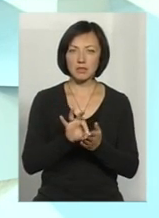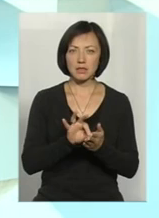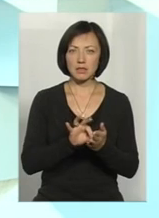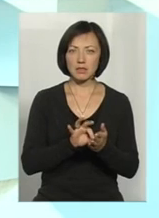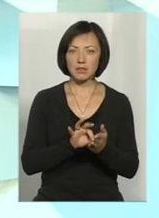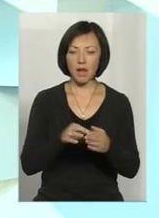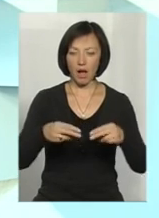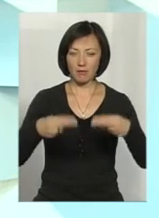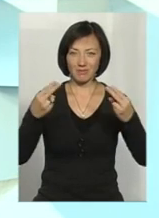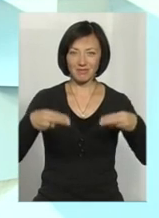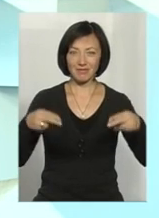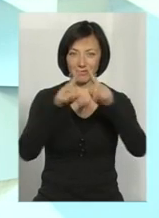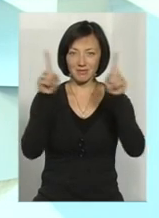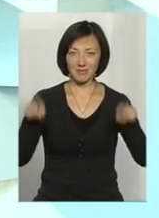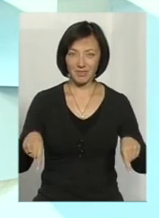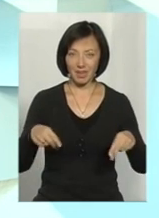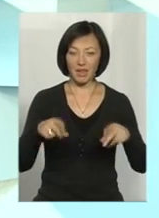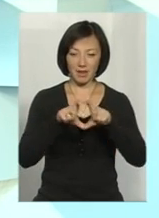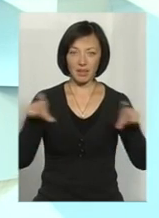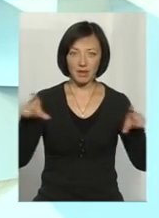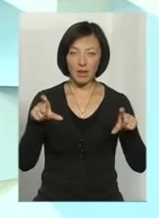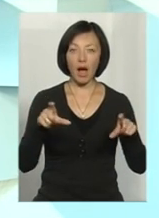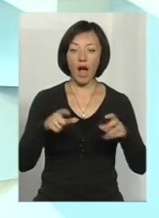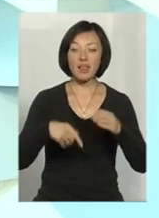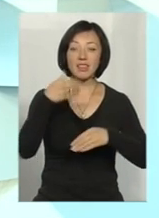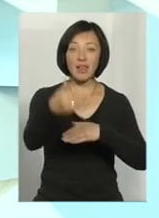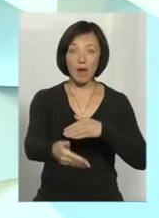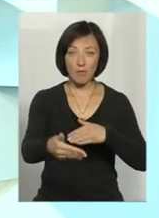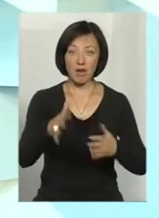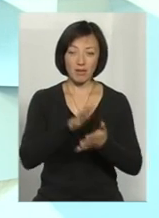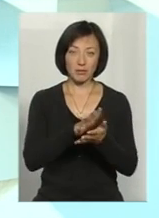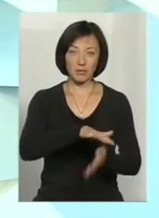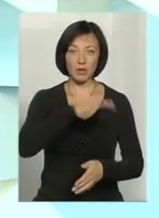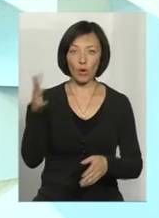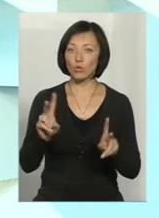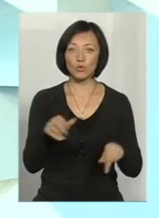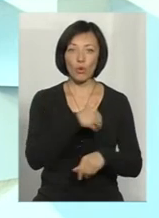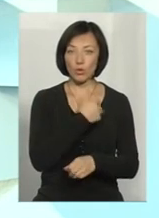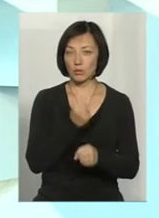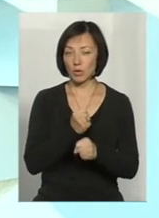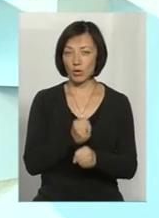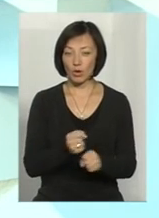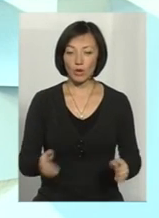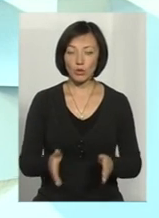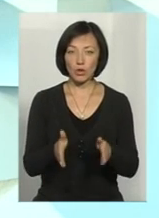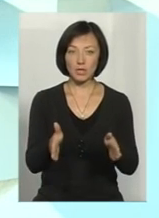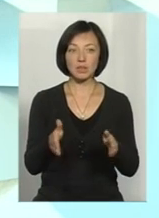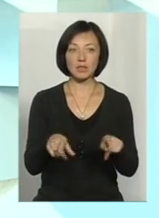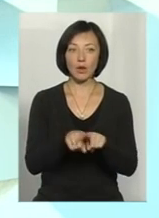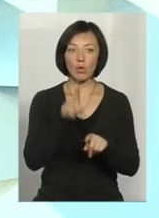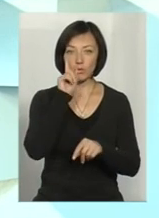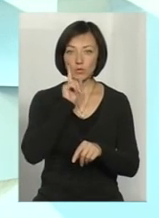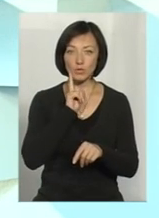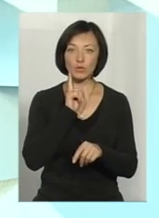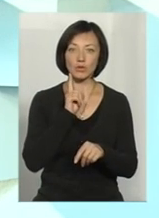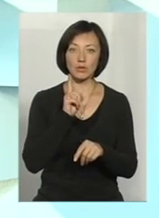сміття, і взагалі ніяка більш системна робота не проводиться. Хтось, що хоче, там і робить. Там і доріжки прикладені, так якомусь зручно